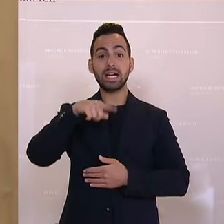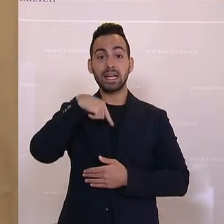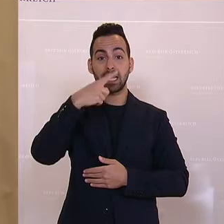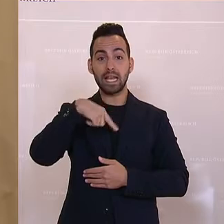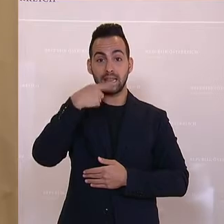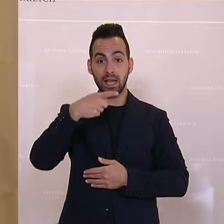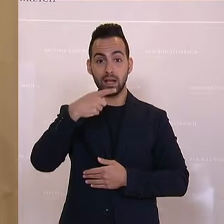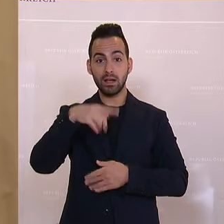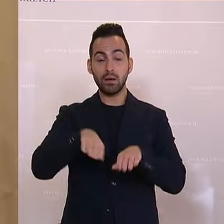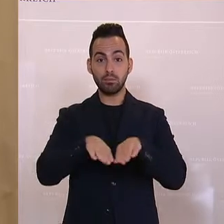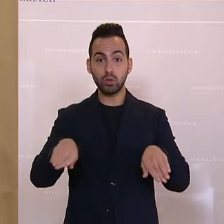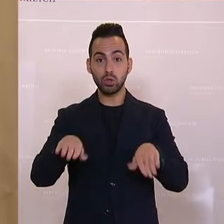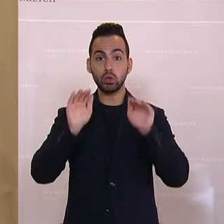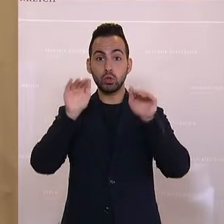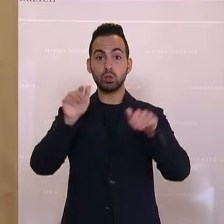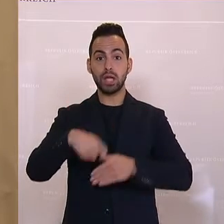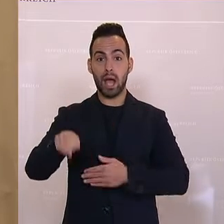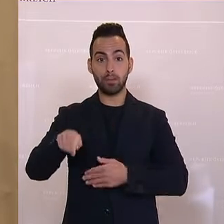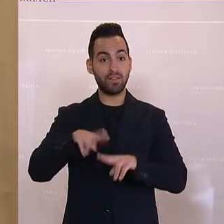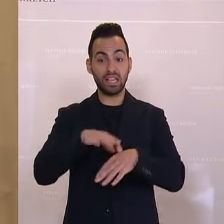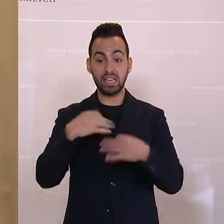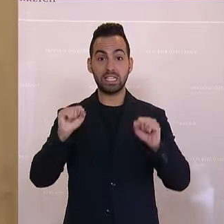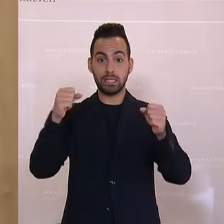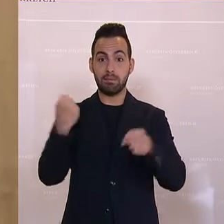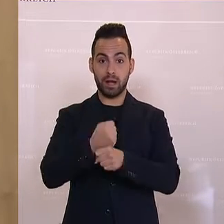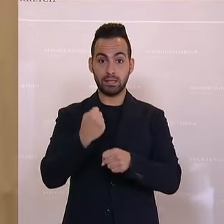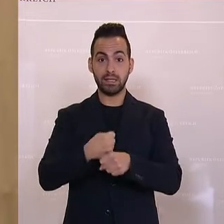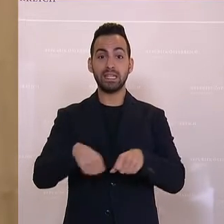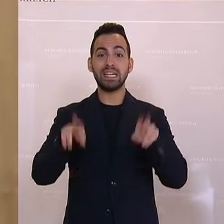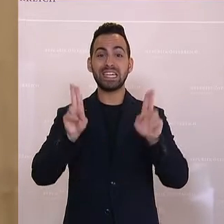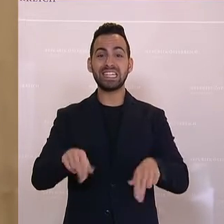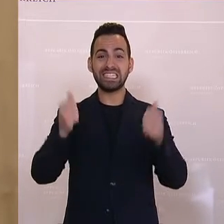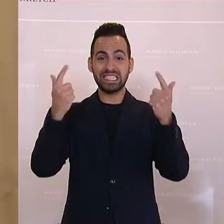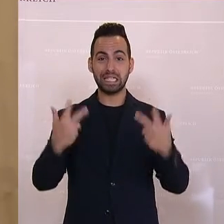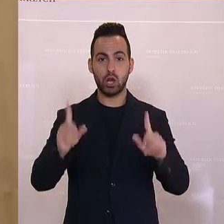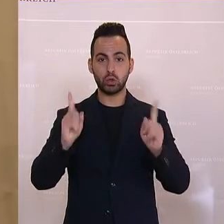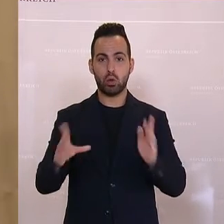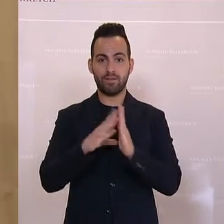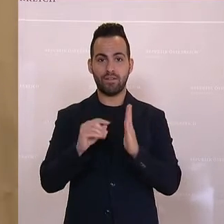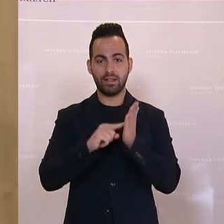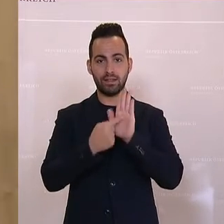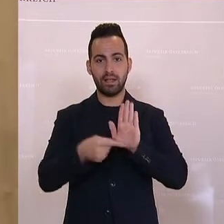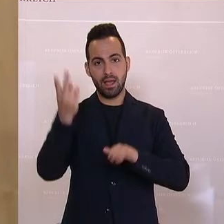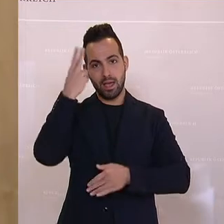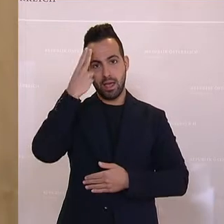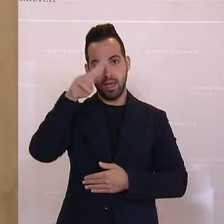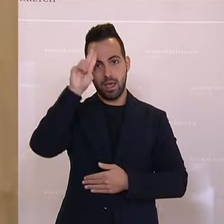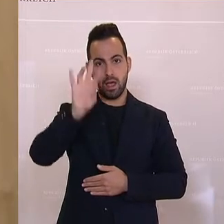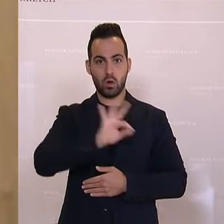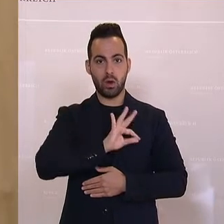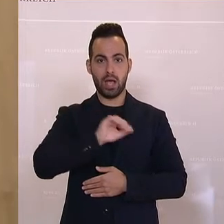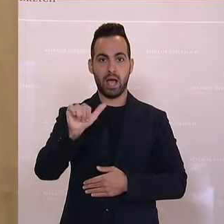und der Schutz des Abgeordneten ist, wenn er nichts macht, dass hier richtige Zahlen verwendet werden. Herr Kollege Angerer hat